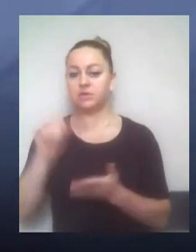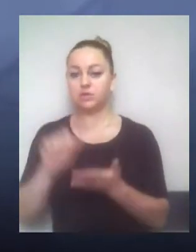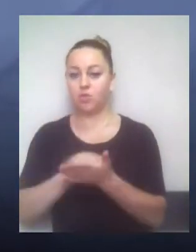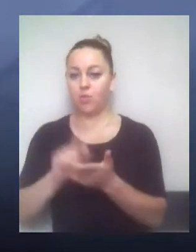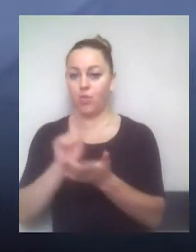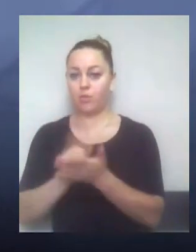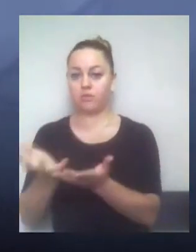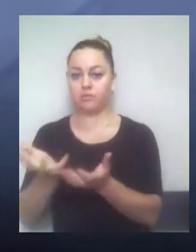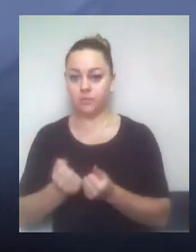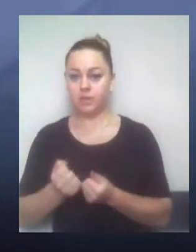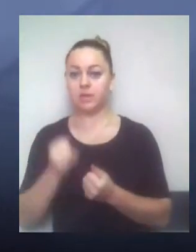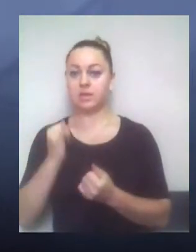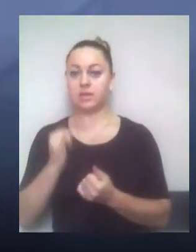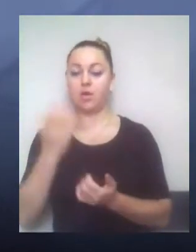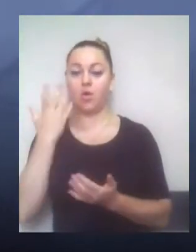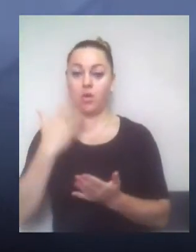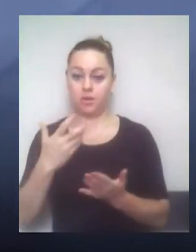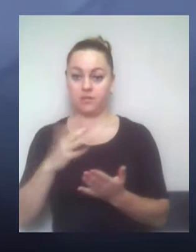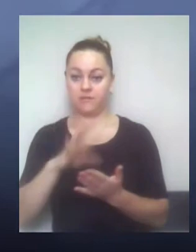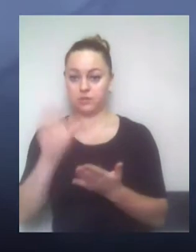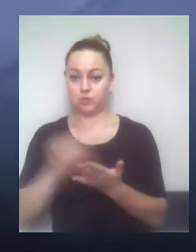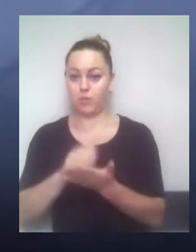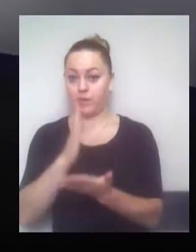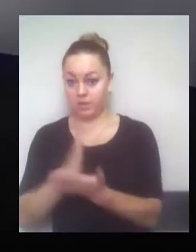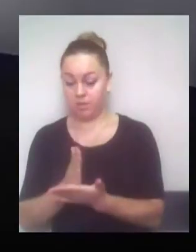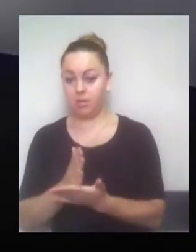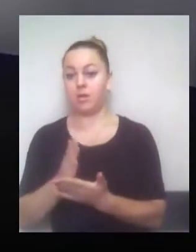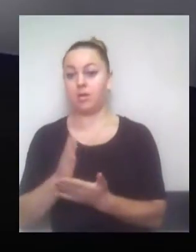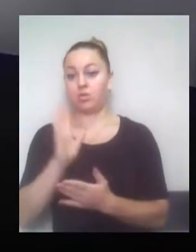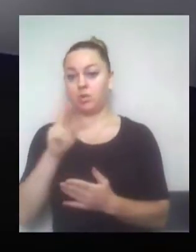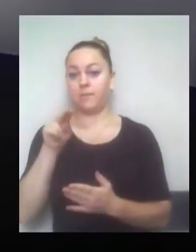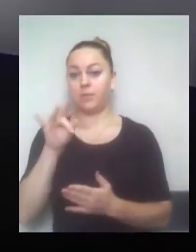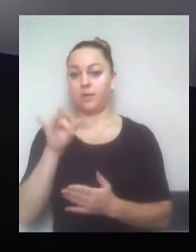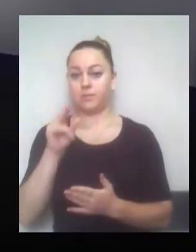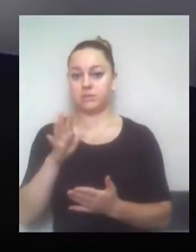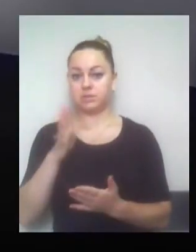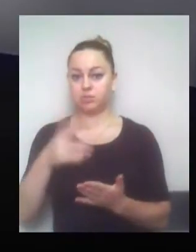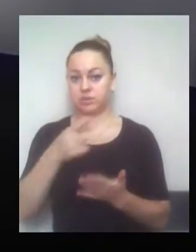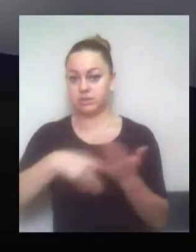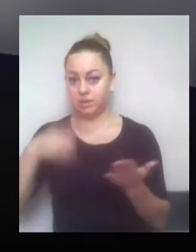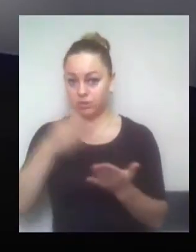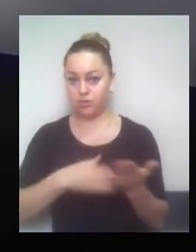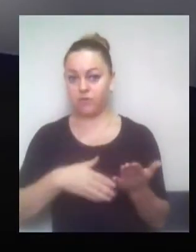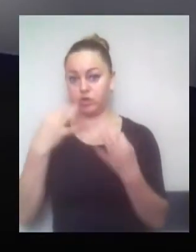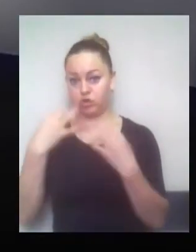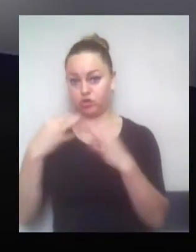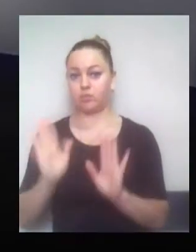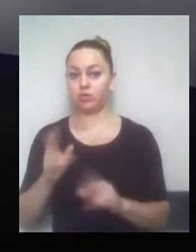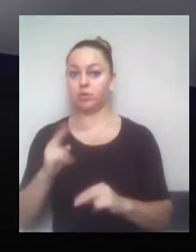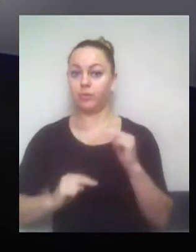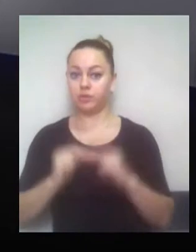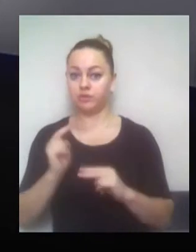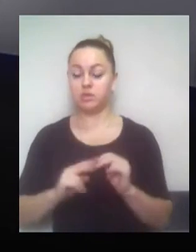Після цього припис може бути тільки скасований і продовжене будівництво. Проте забудовник, у свою чергу, не хтував таким приписом.